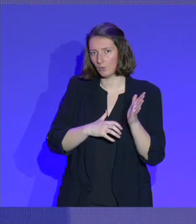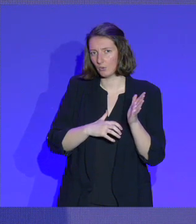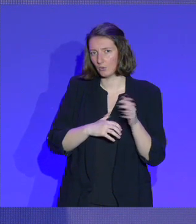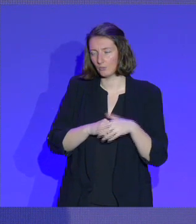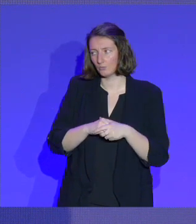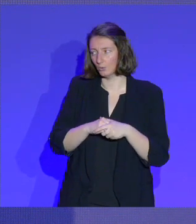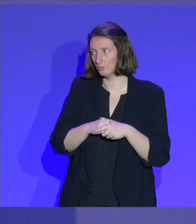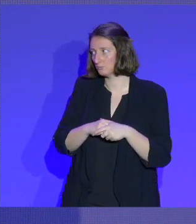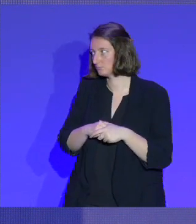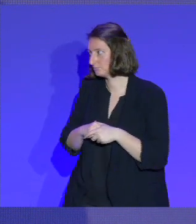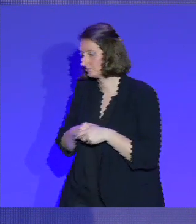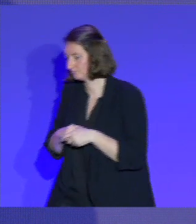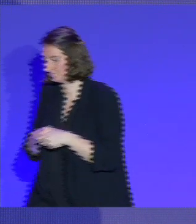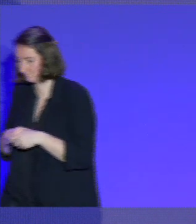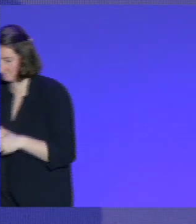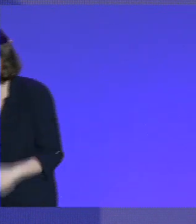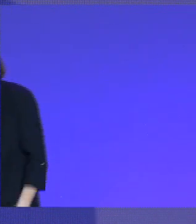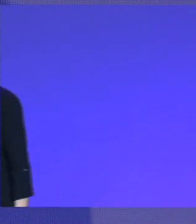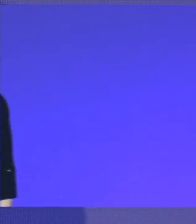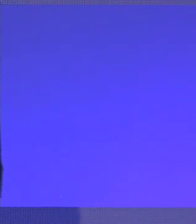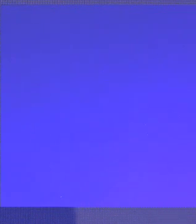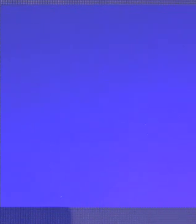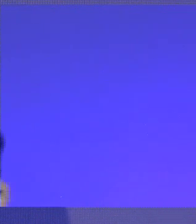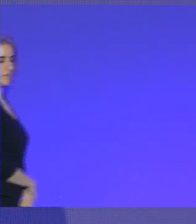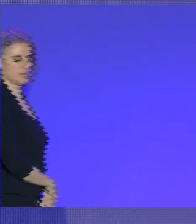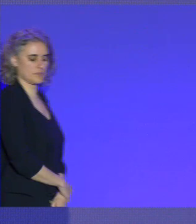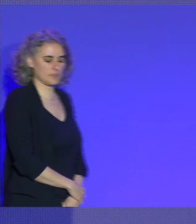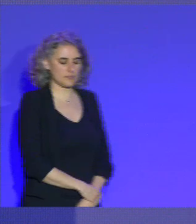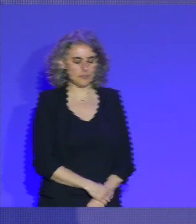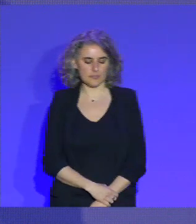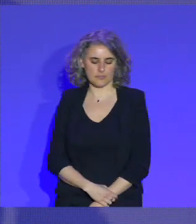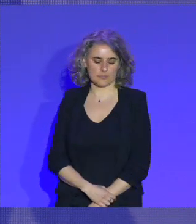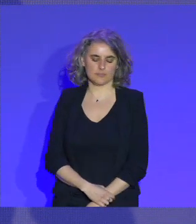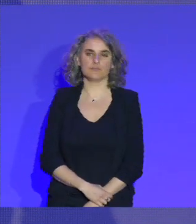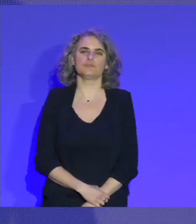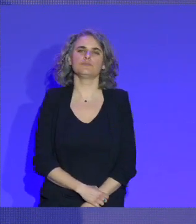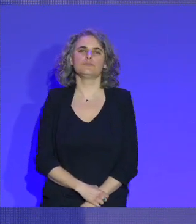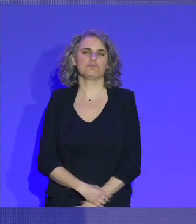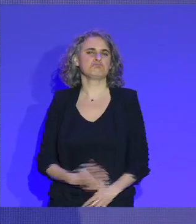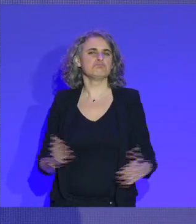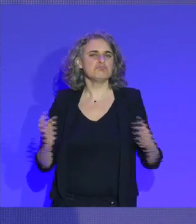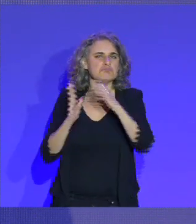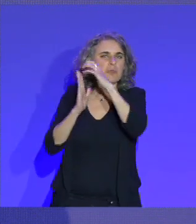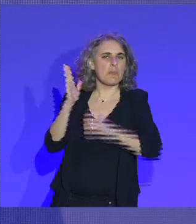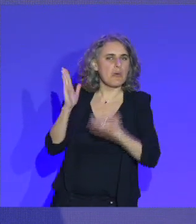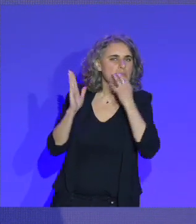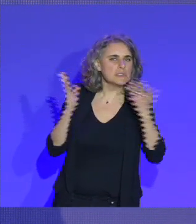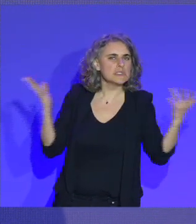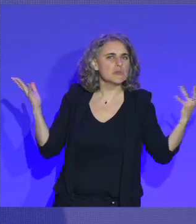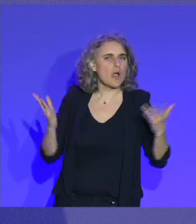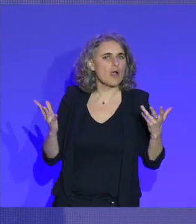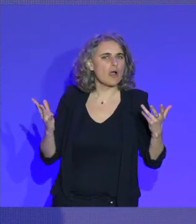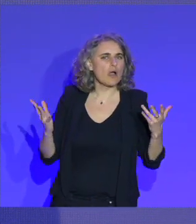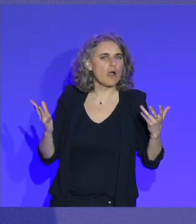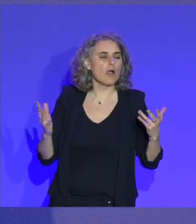Madame la Présidente, c'est de venir de chez vous, que 25%, on a perdu 25% de la capacité physique